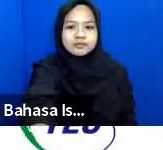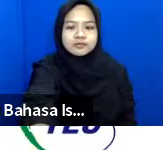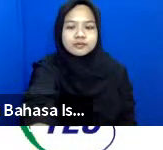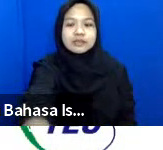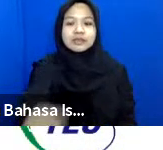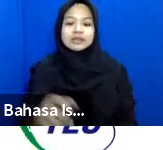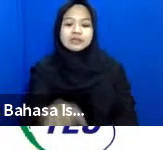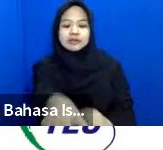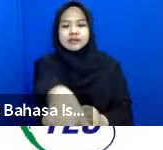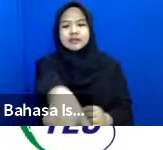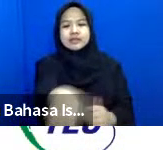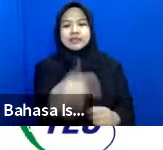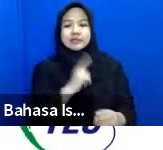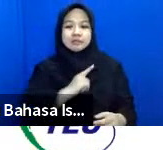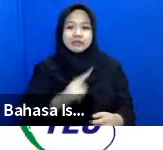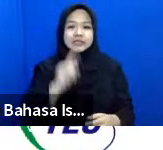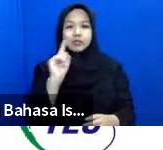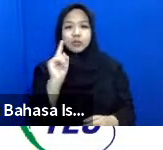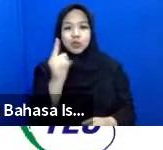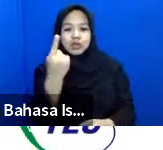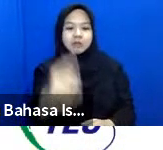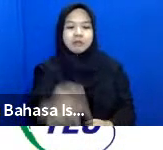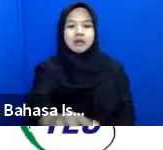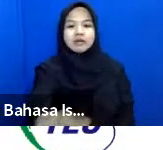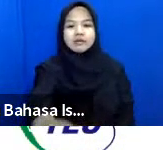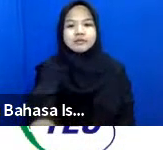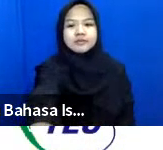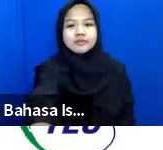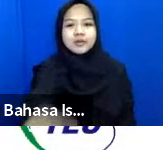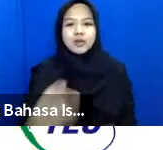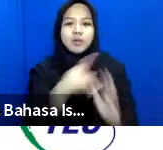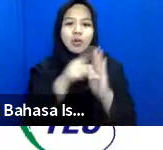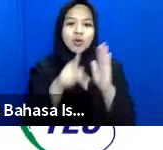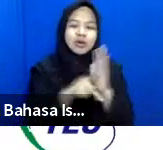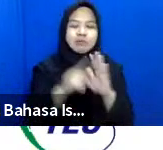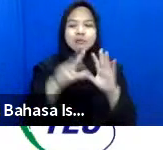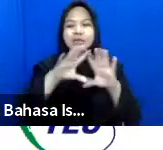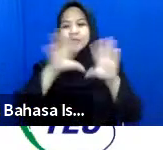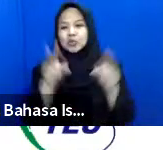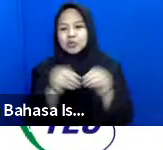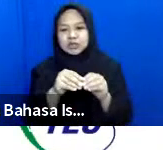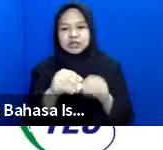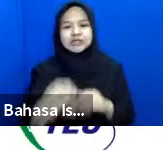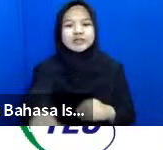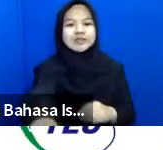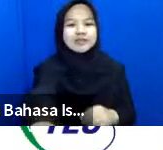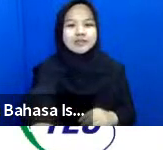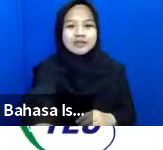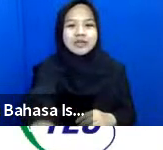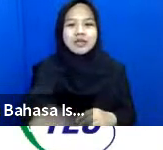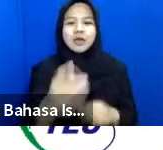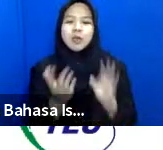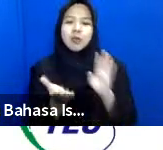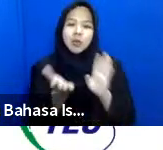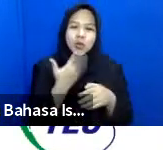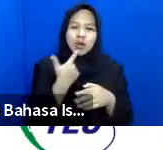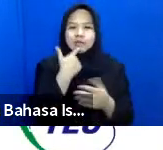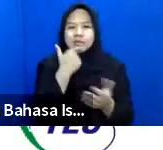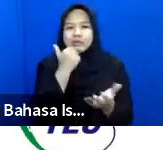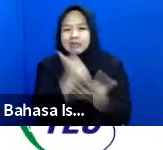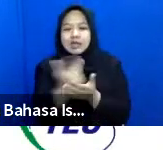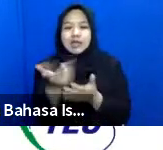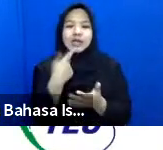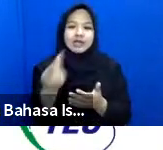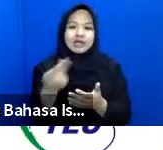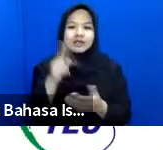prinsip utama untuk program inklusi jadi hanya mengulang dan penekanan betapa pentingnya